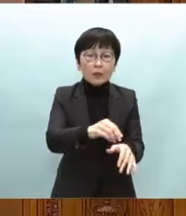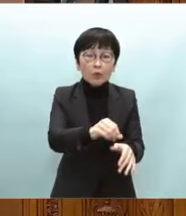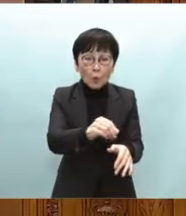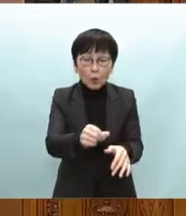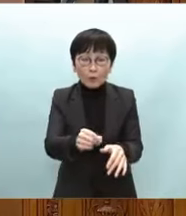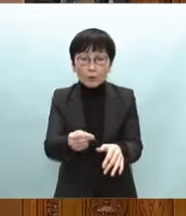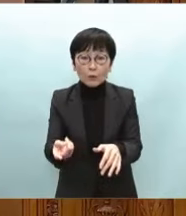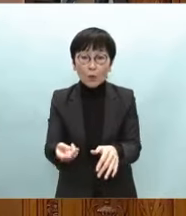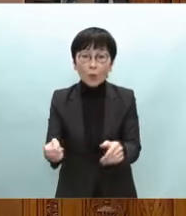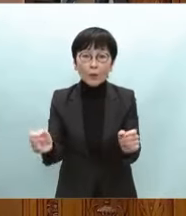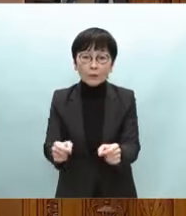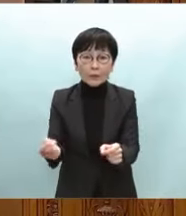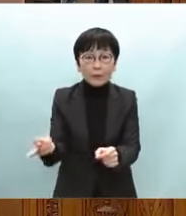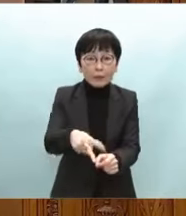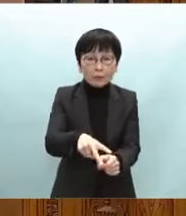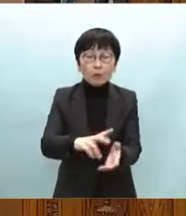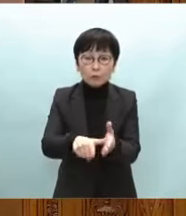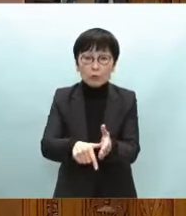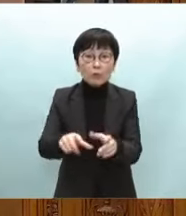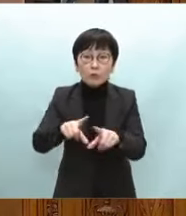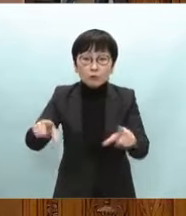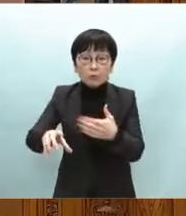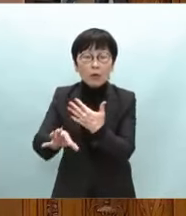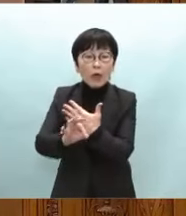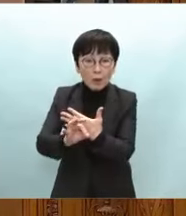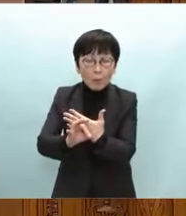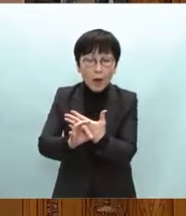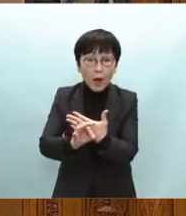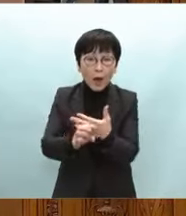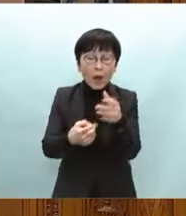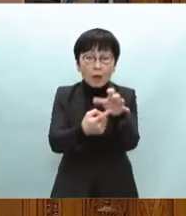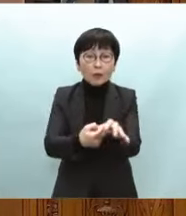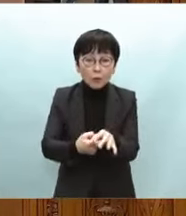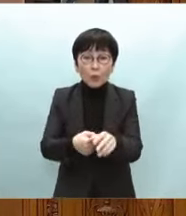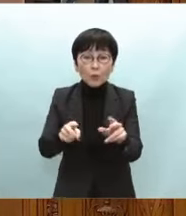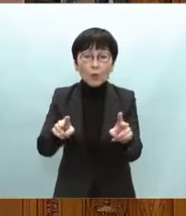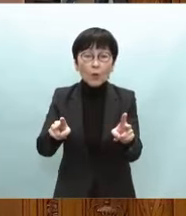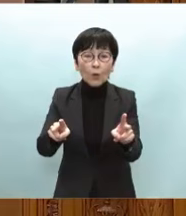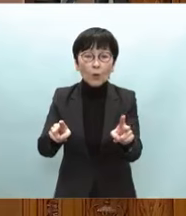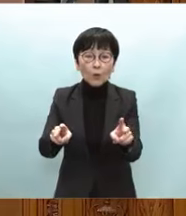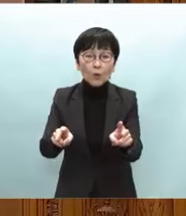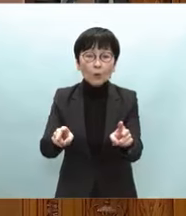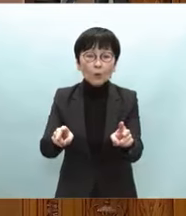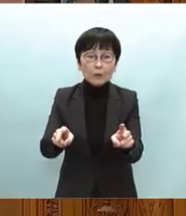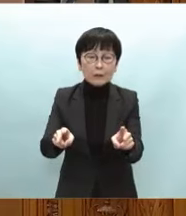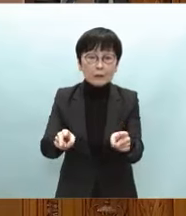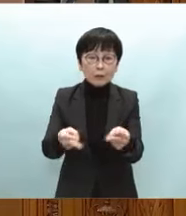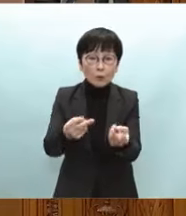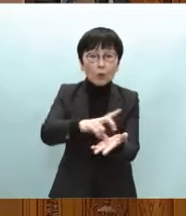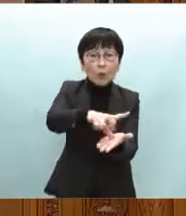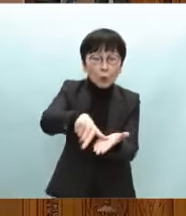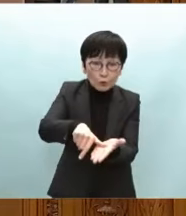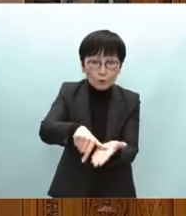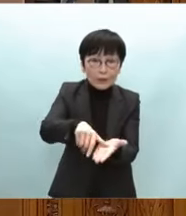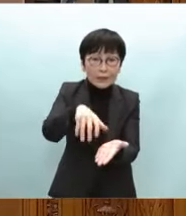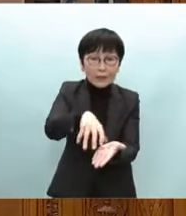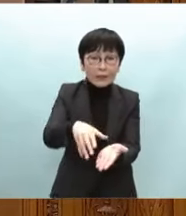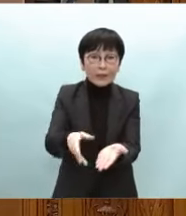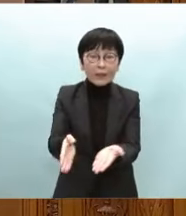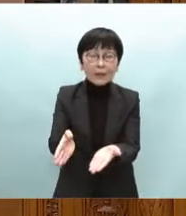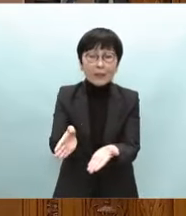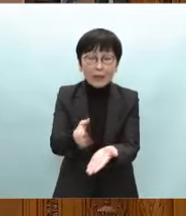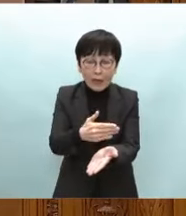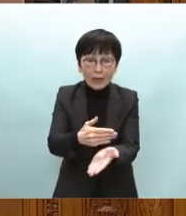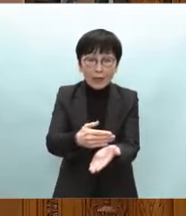際には通常であれば農業地区域からの